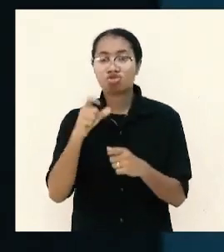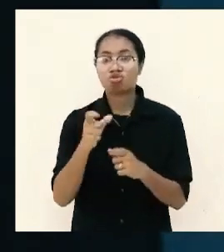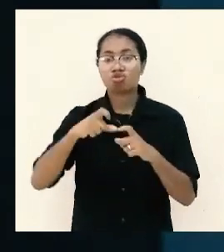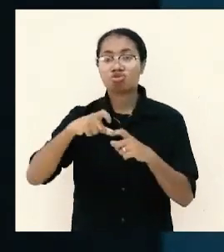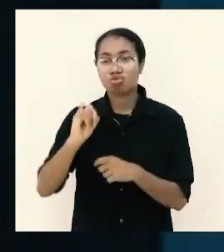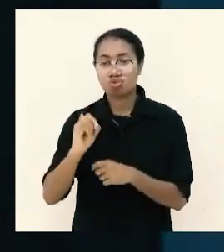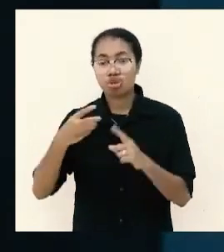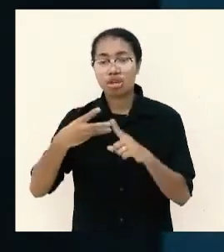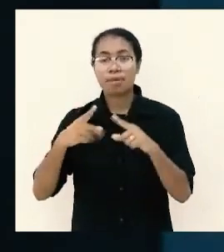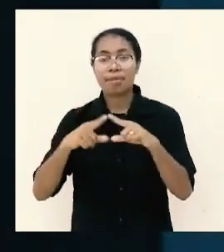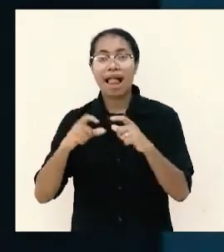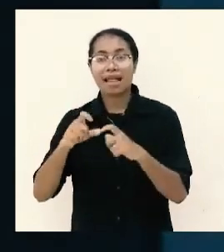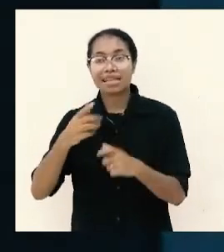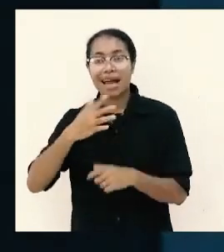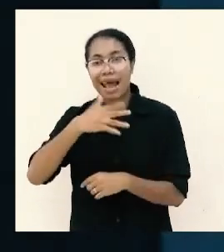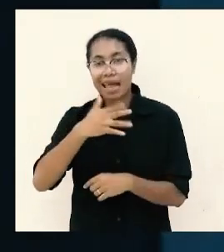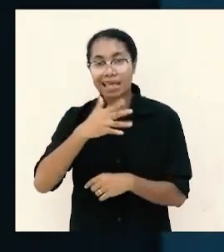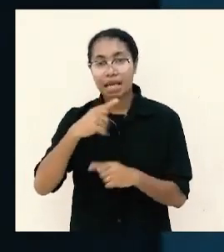tuba